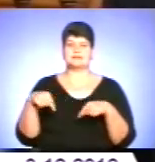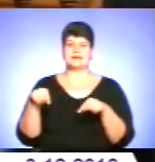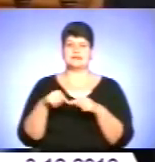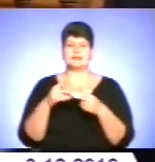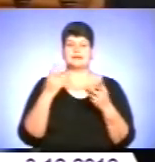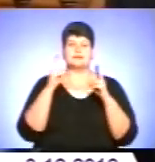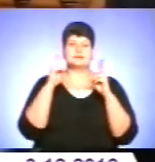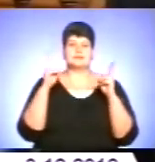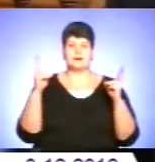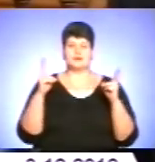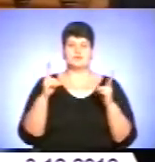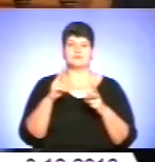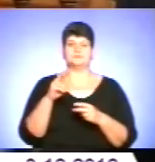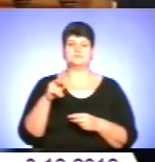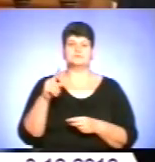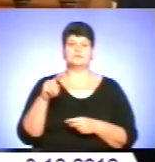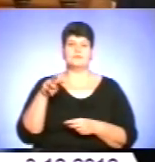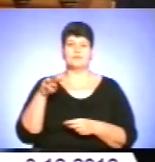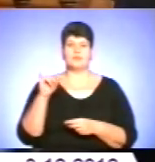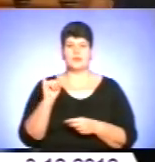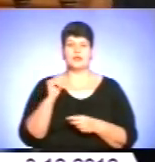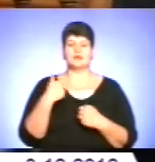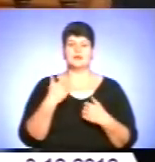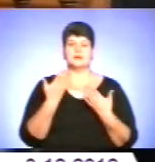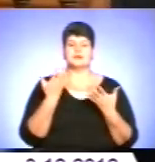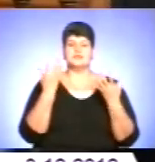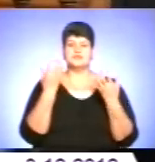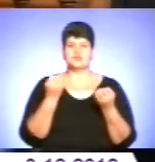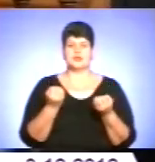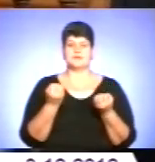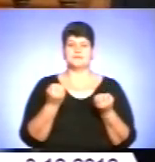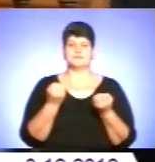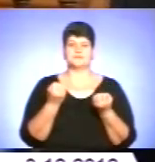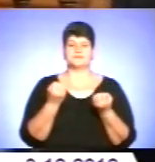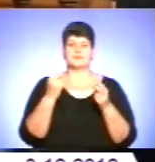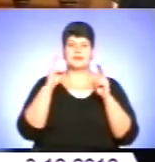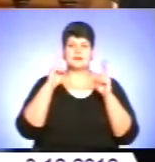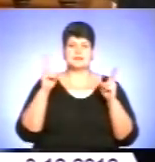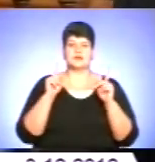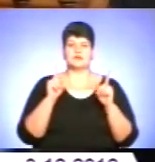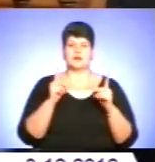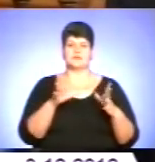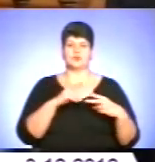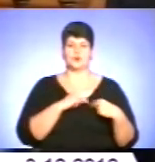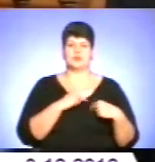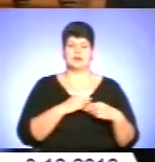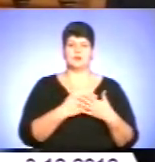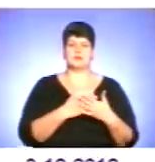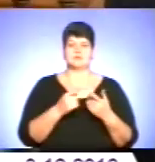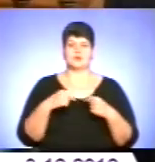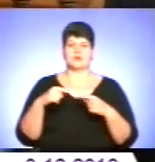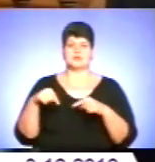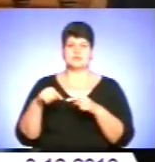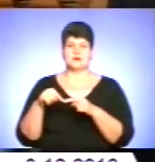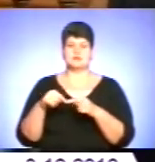можливо, ще не знають засоби масової інформації, яких ще не знають навіть колеги іншій громадській організації.